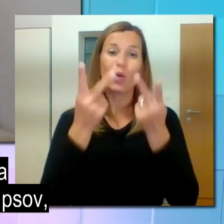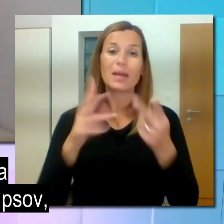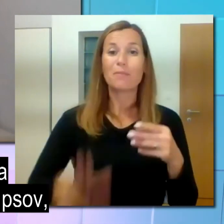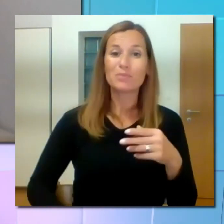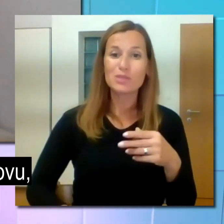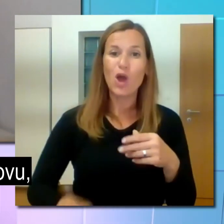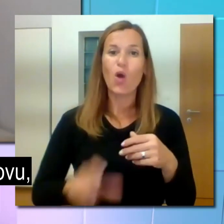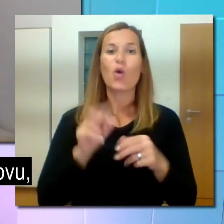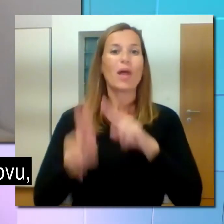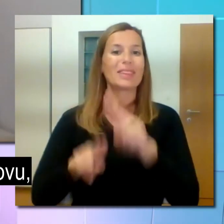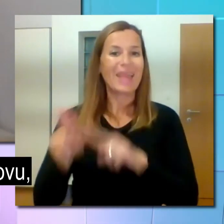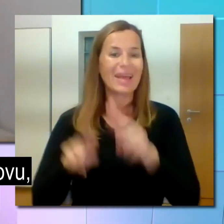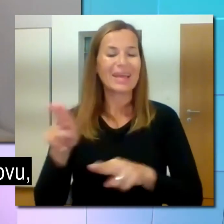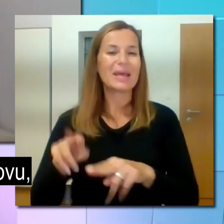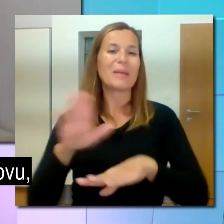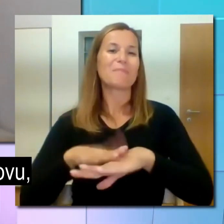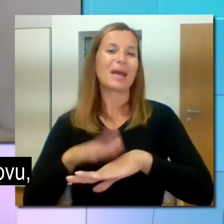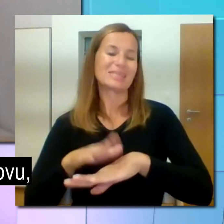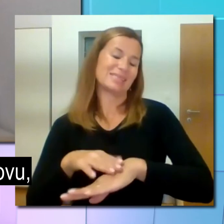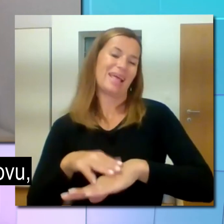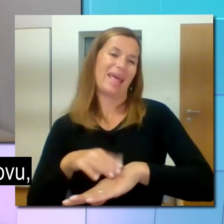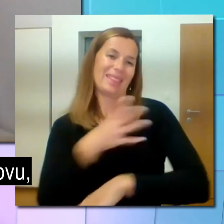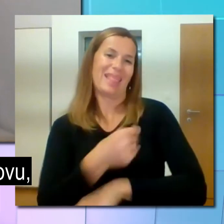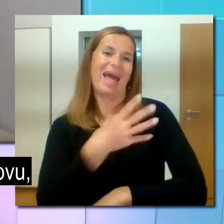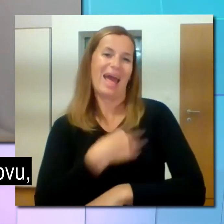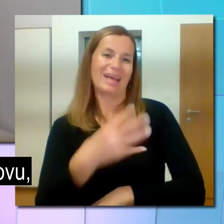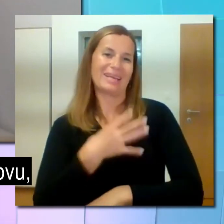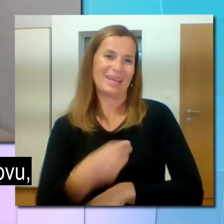psov o negi pasje dlake.